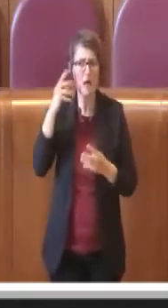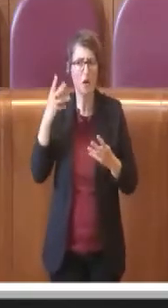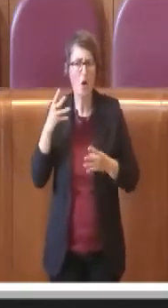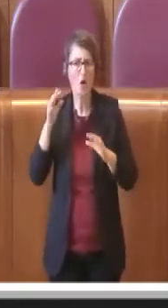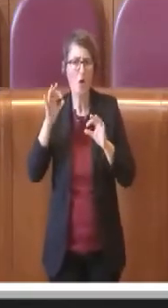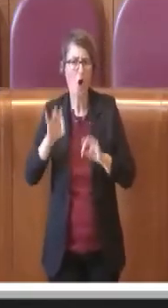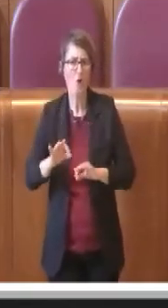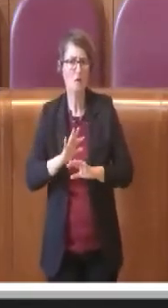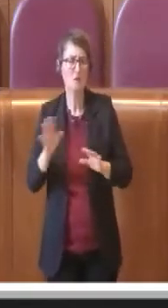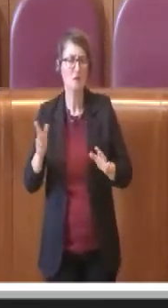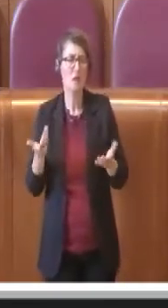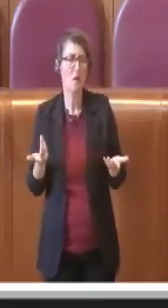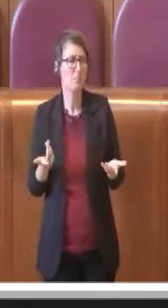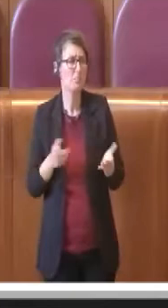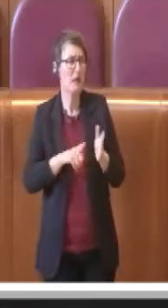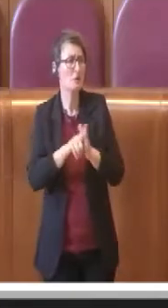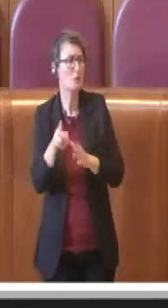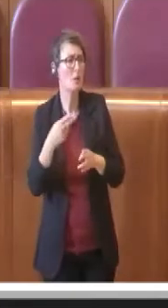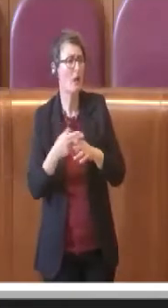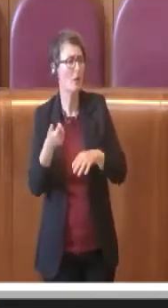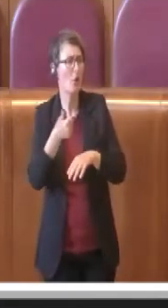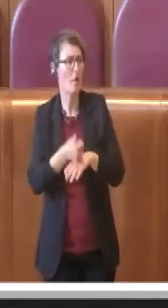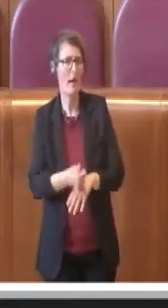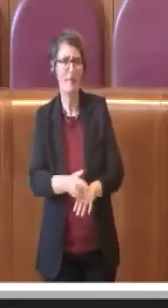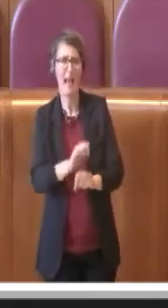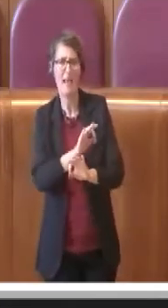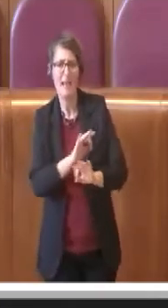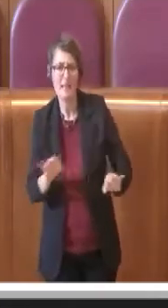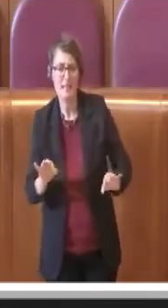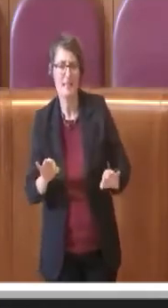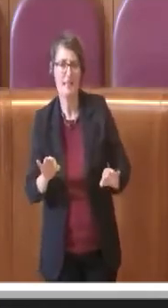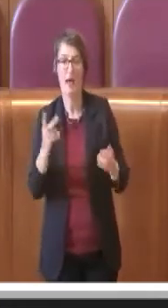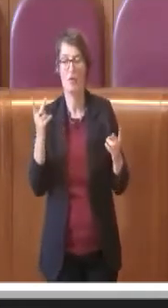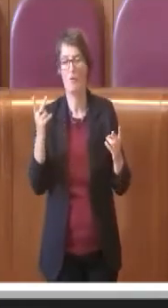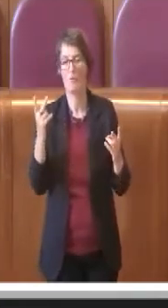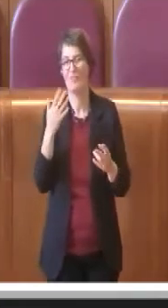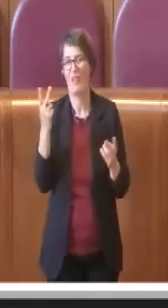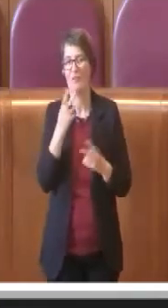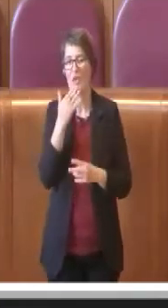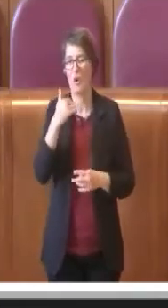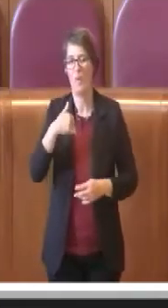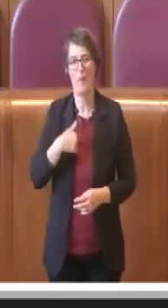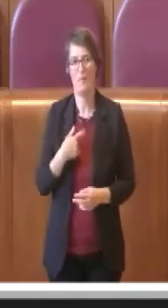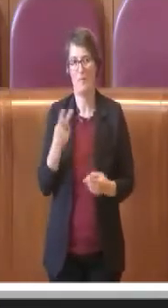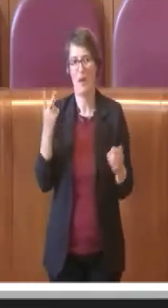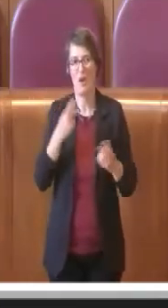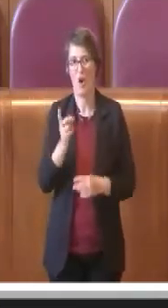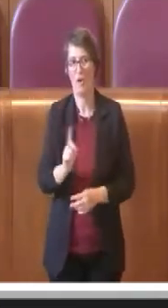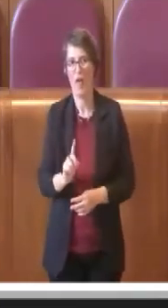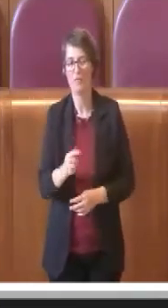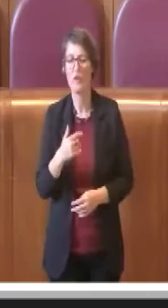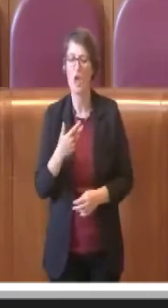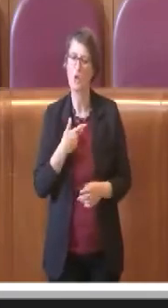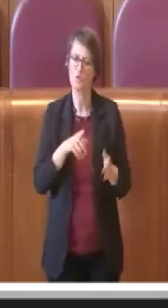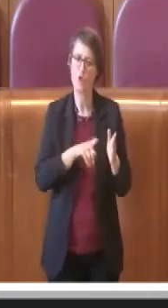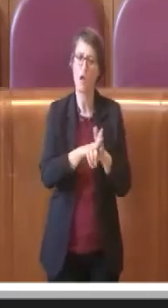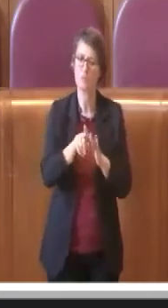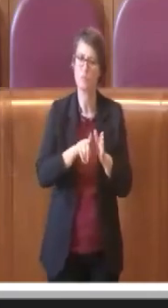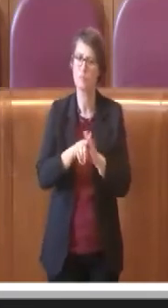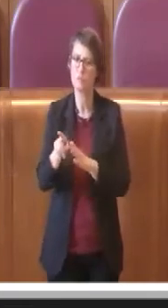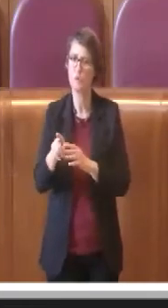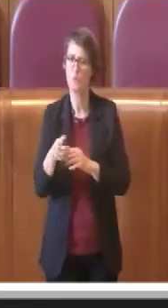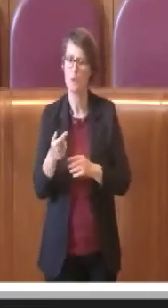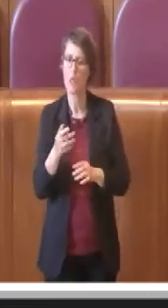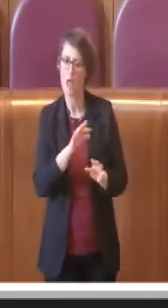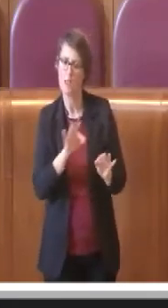di Roma Capitale, sia un'analisi non vera, dove ci sono dei buoni risultati ottenuti da questa amministrazione. Su altro forse dovremo fare